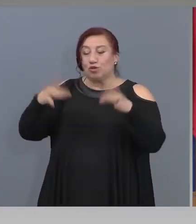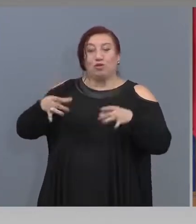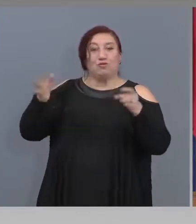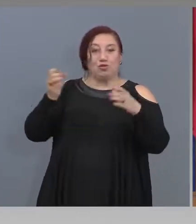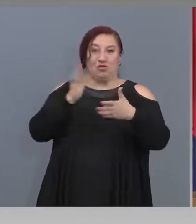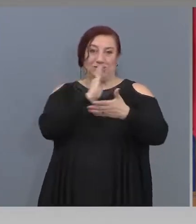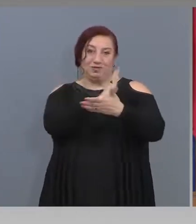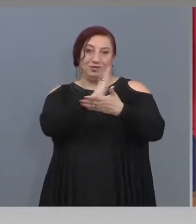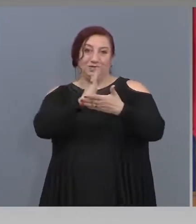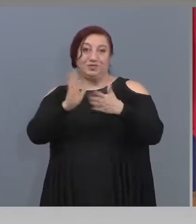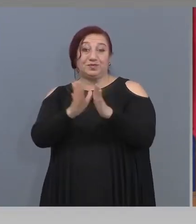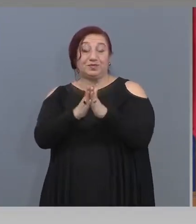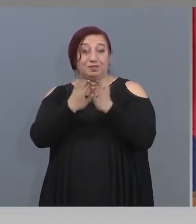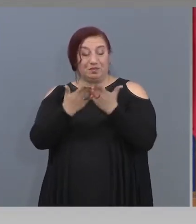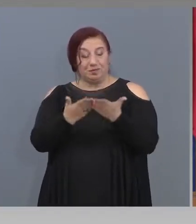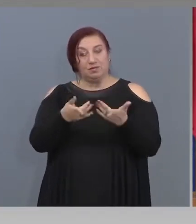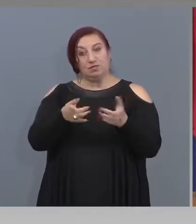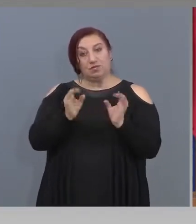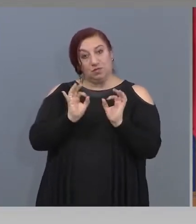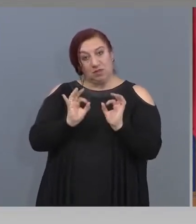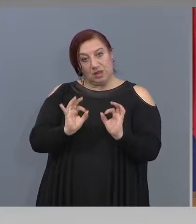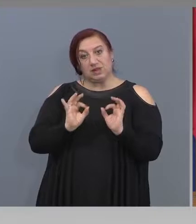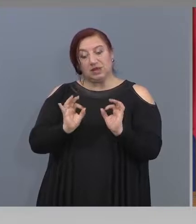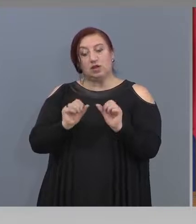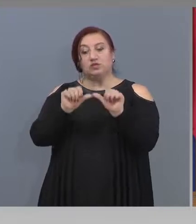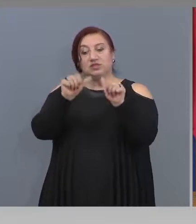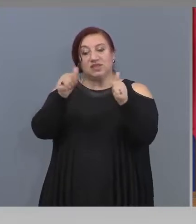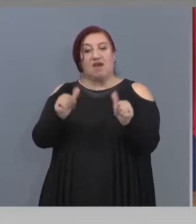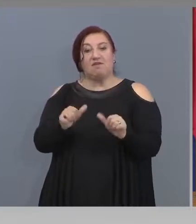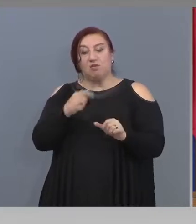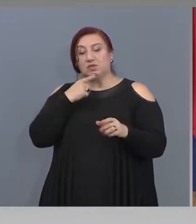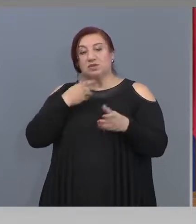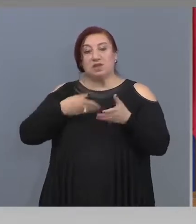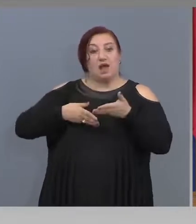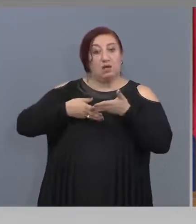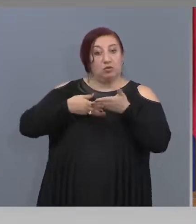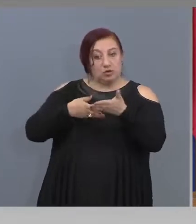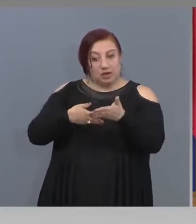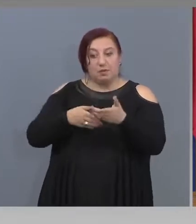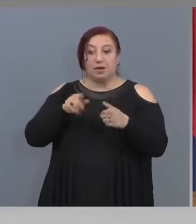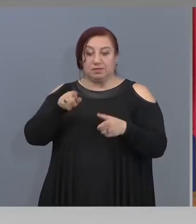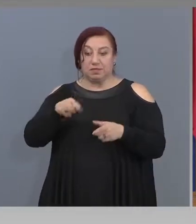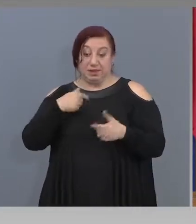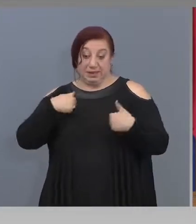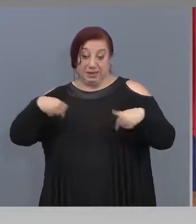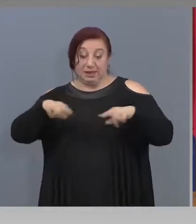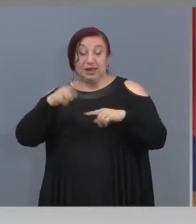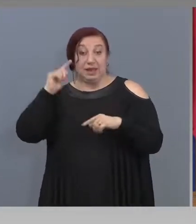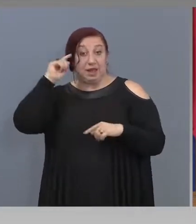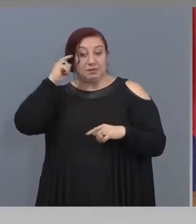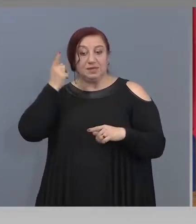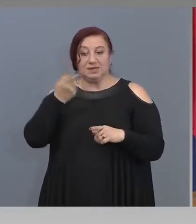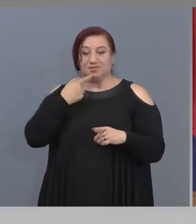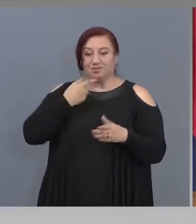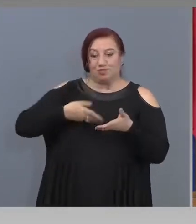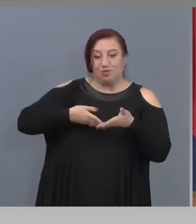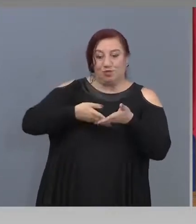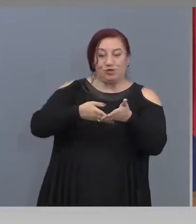доста сериозна индиректна форма за подкрепа на, така сме го и мислили, за подкрепа на издателите.